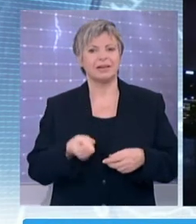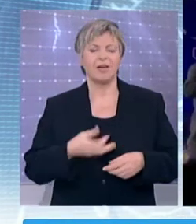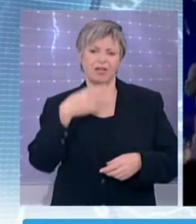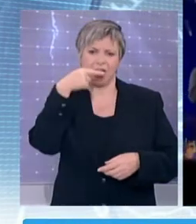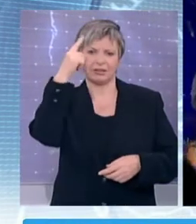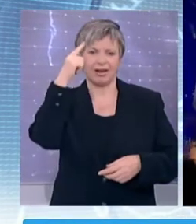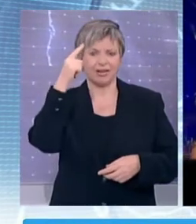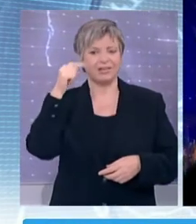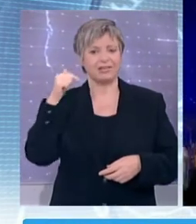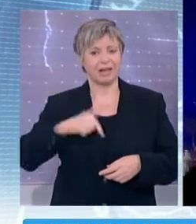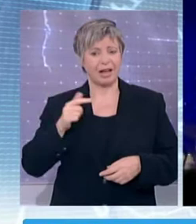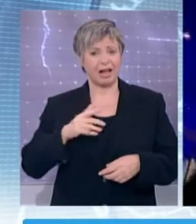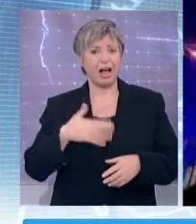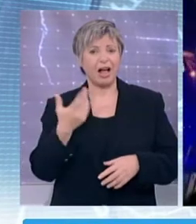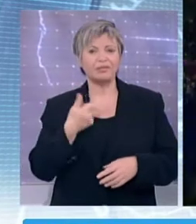Ιλανδίας.